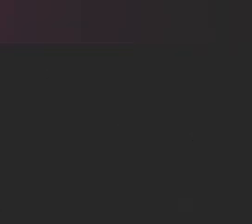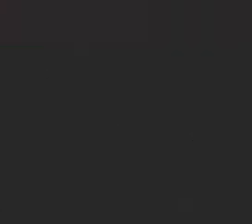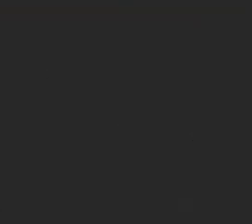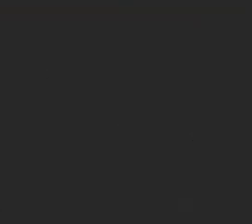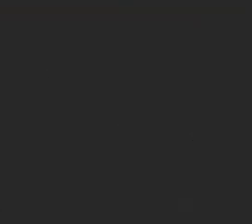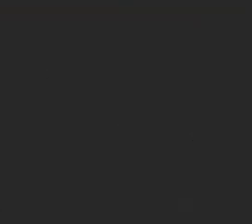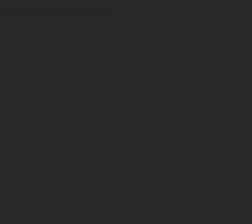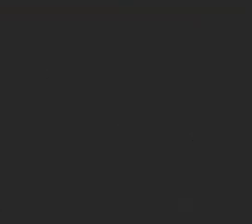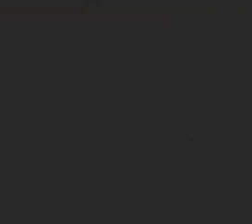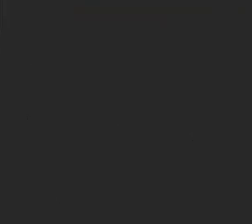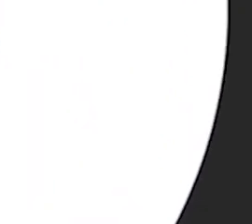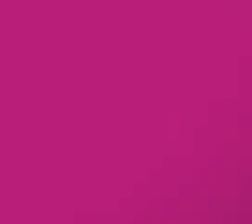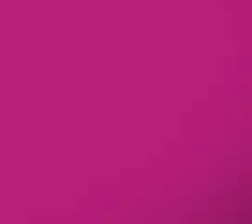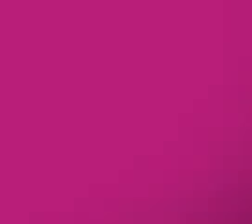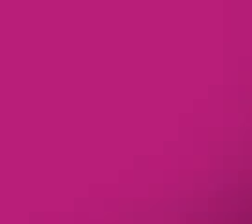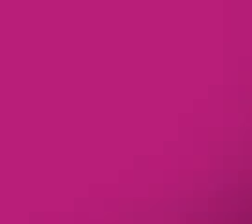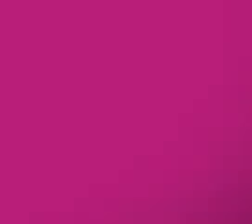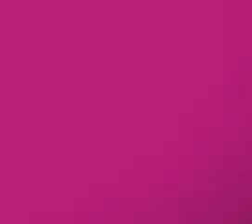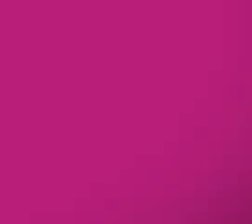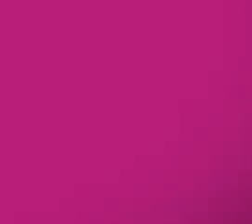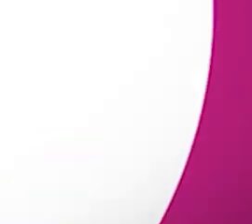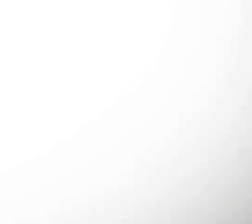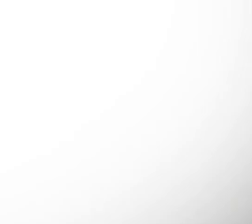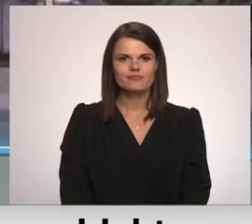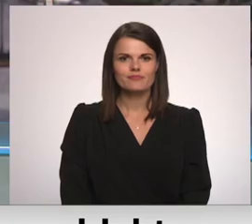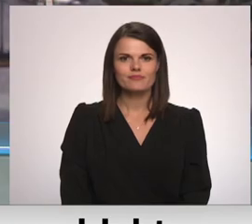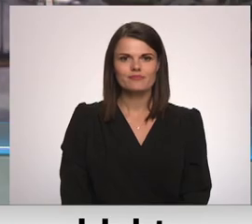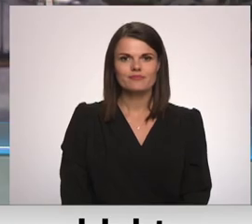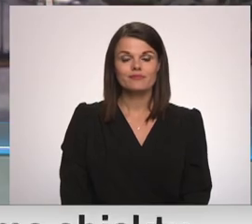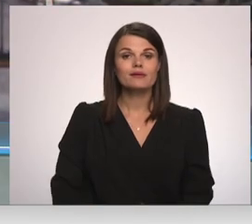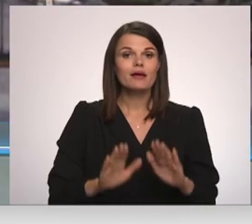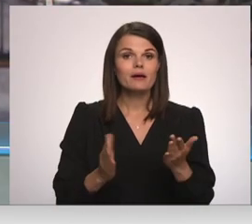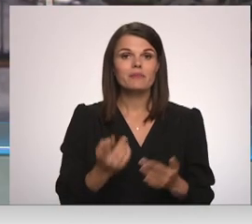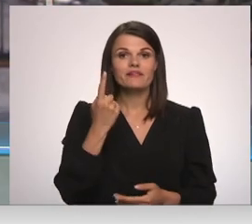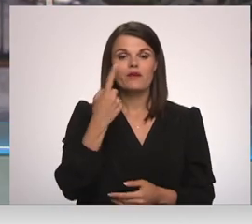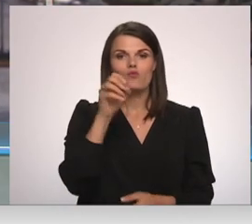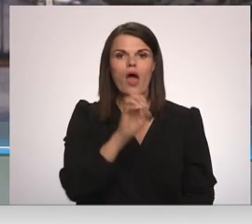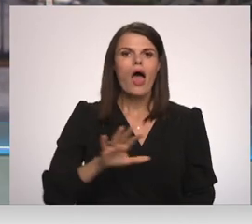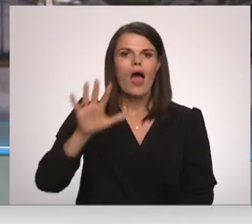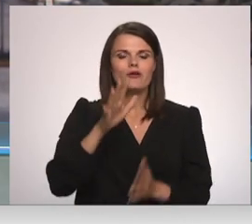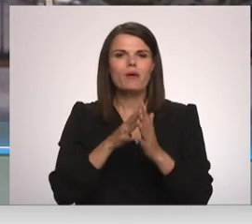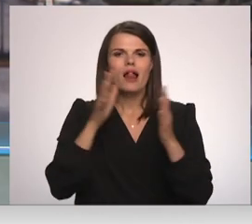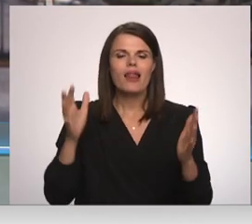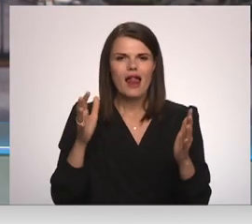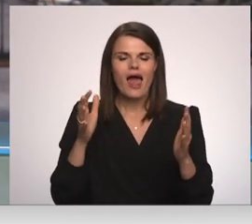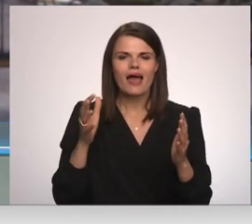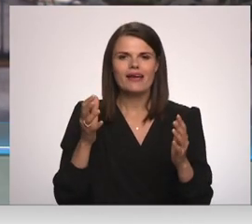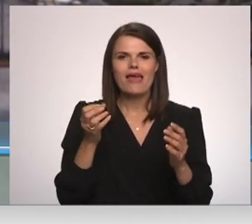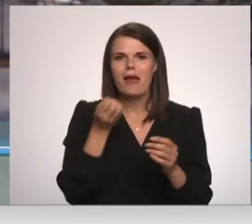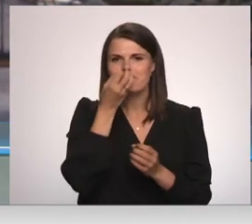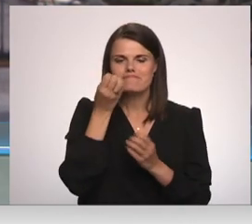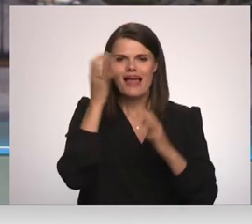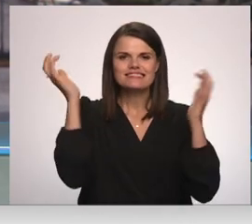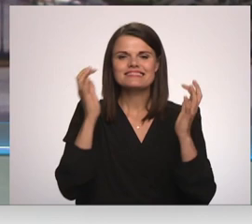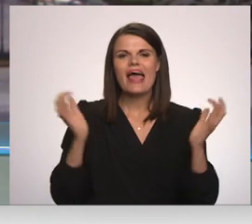Re, visi ēters ir te! Pat vienā no Eiropā lielākajiem ceriņu kolekcijām ceriņu